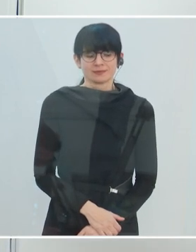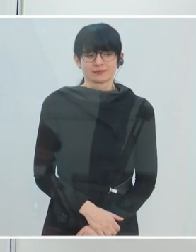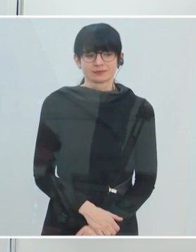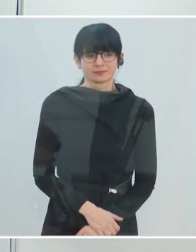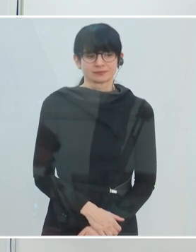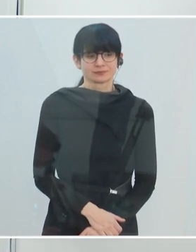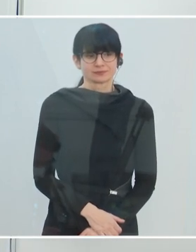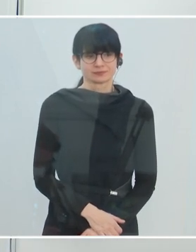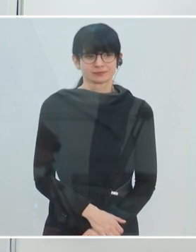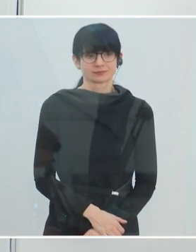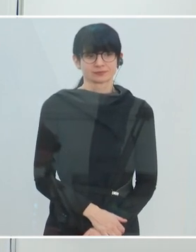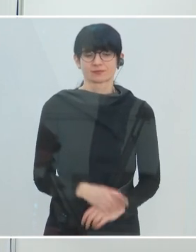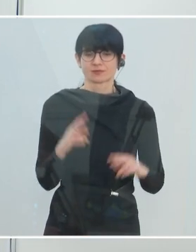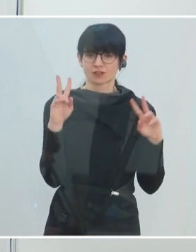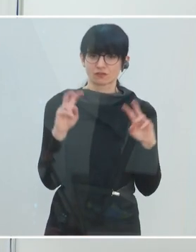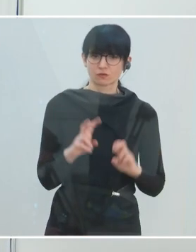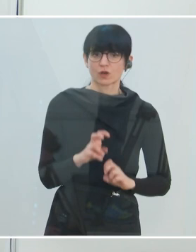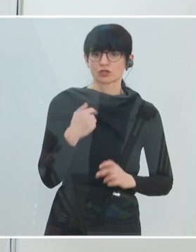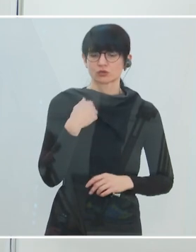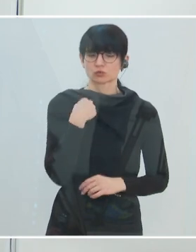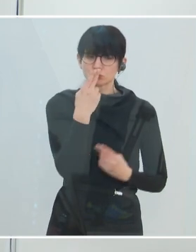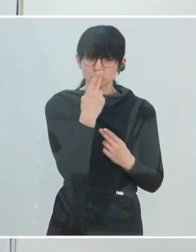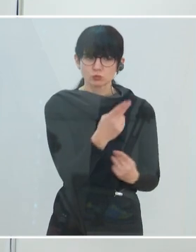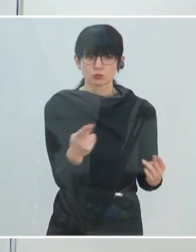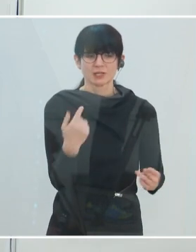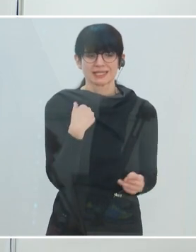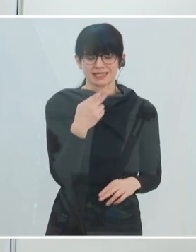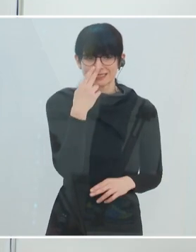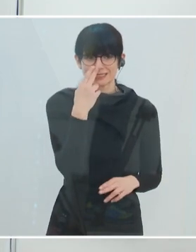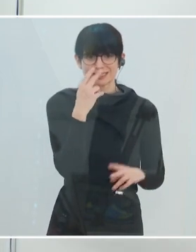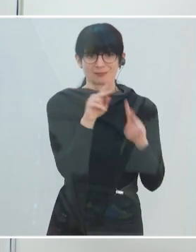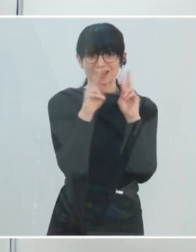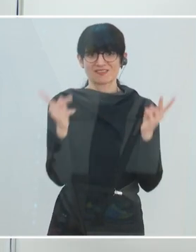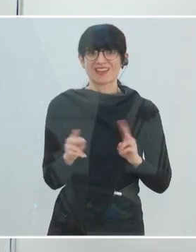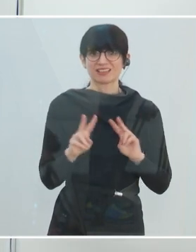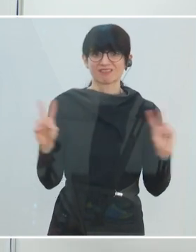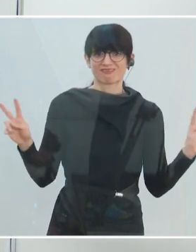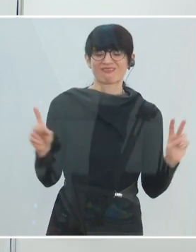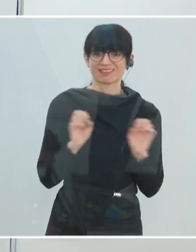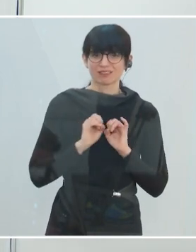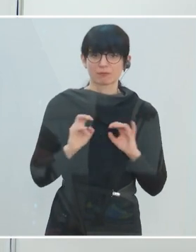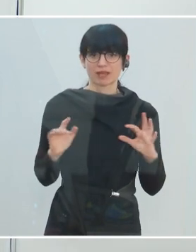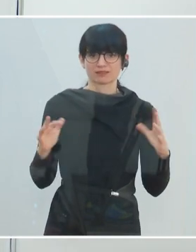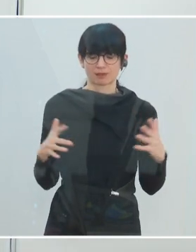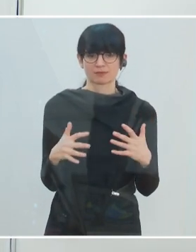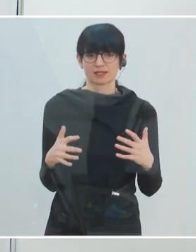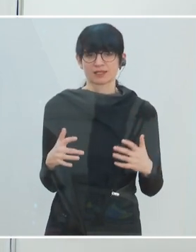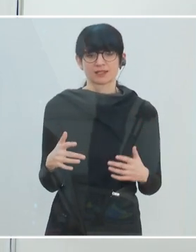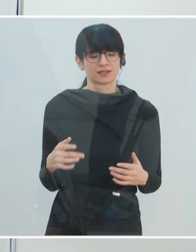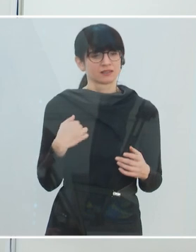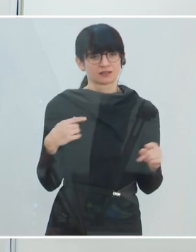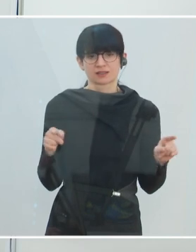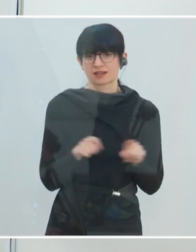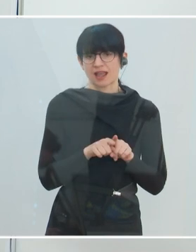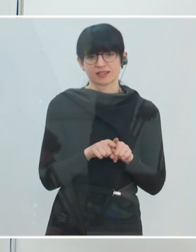Wenn wir uns die Forschung noch weiter anschauen, dann sehen wir in dieser weltweiten Pandemie, dass es weltweit dieselben